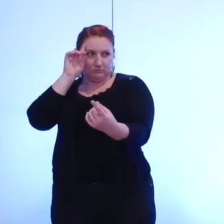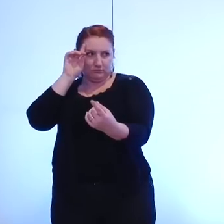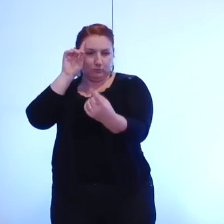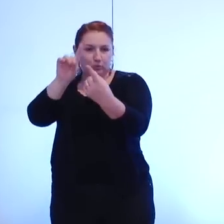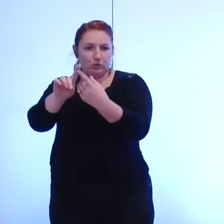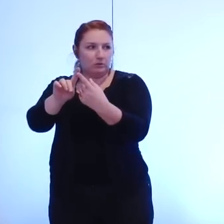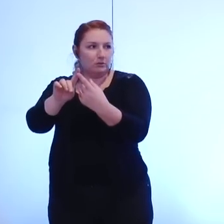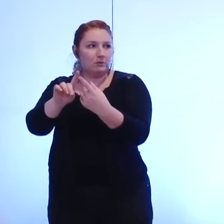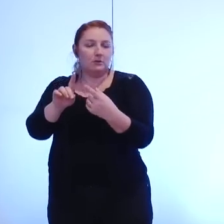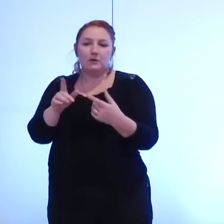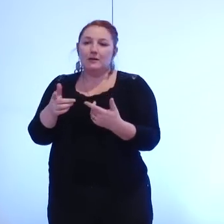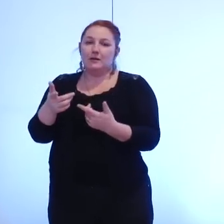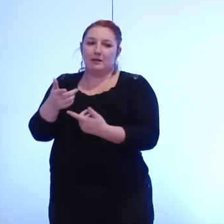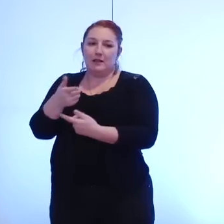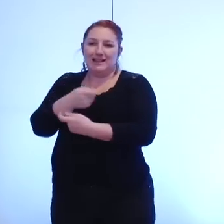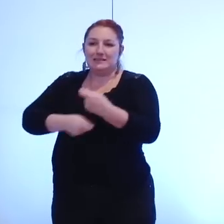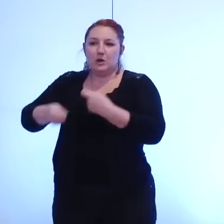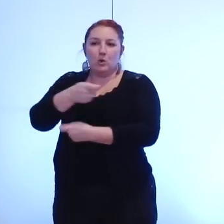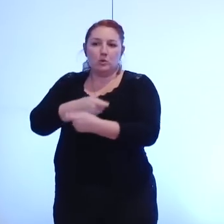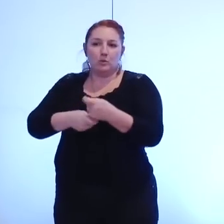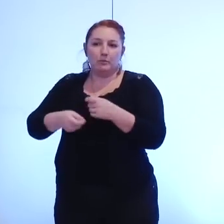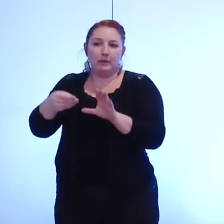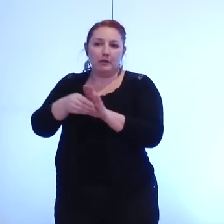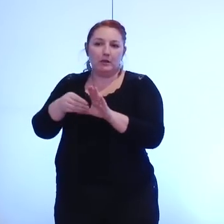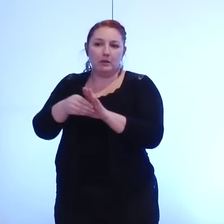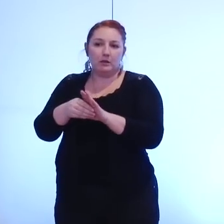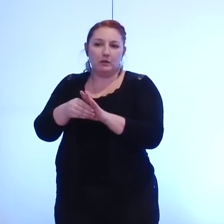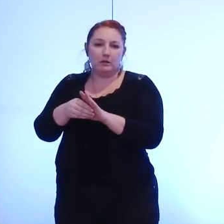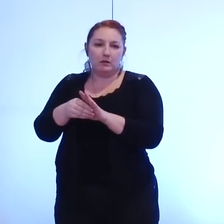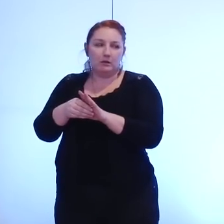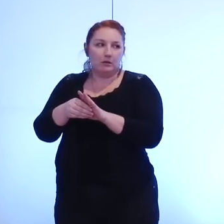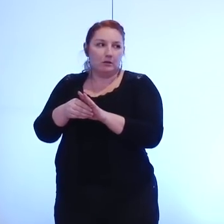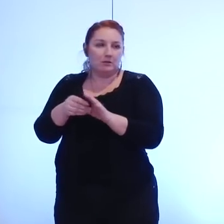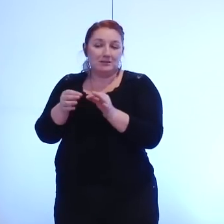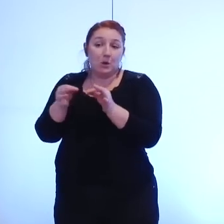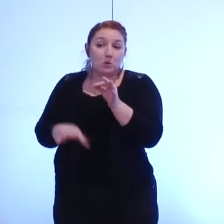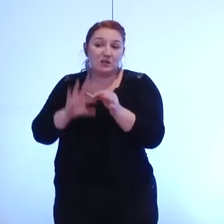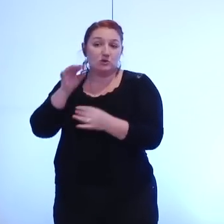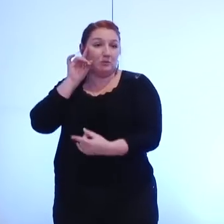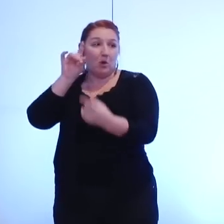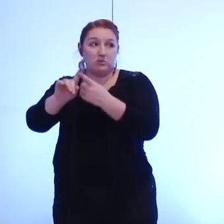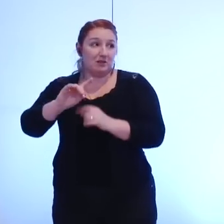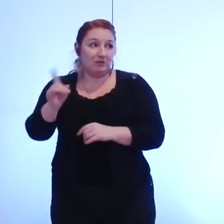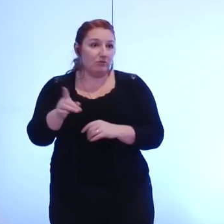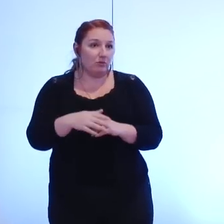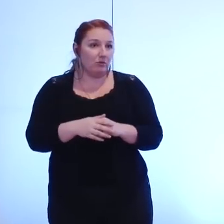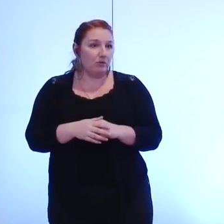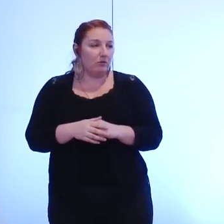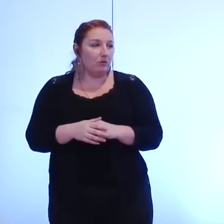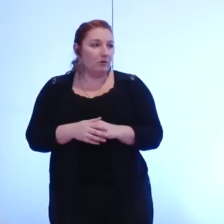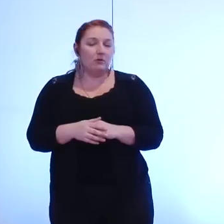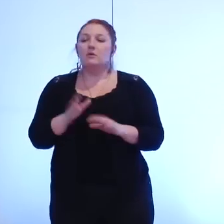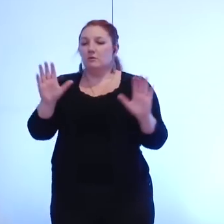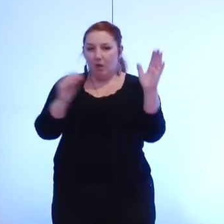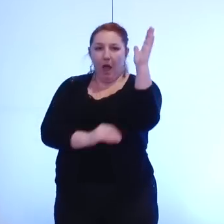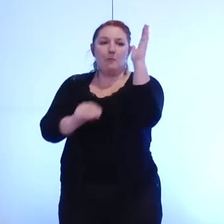les économies d'échelle peuvent être une conséquence ne peuvent pas être un objectif de je mets cet